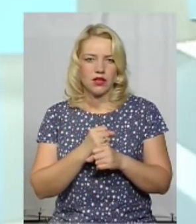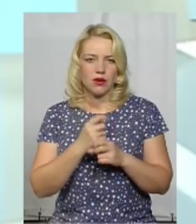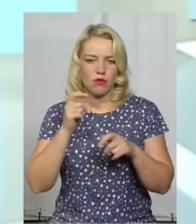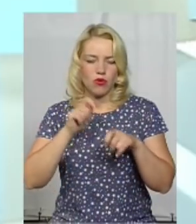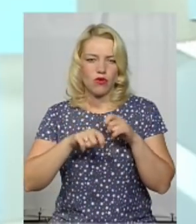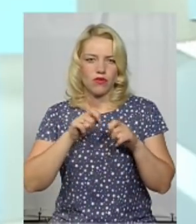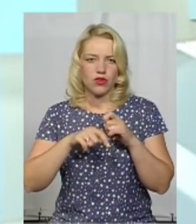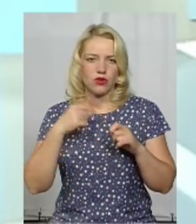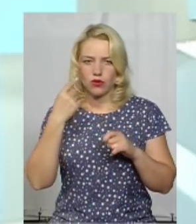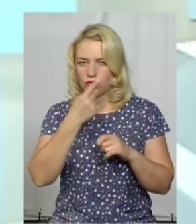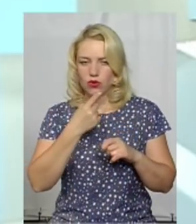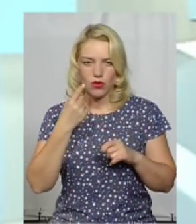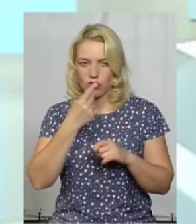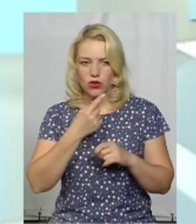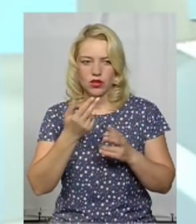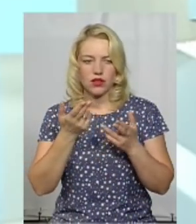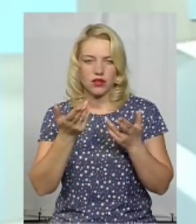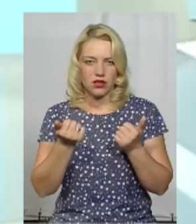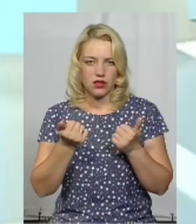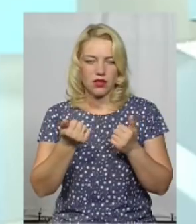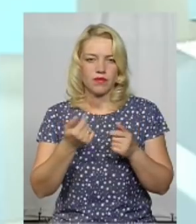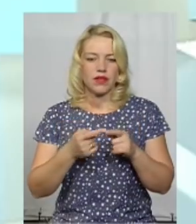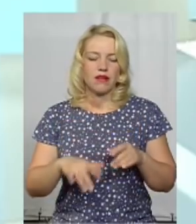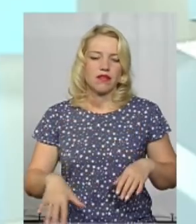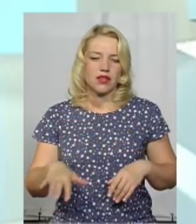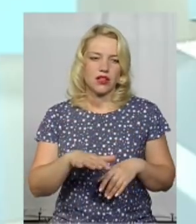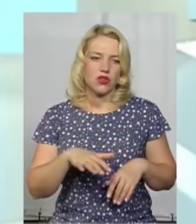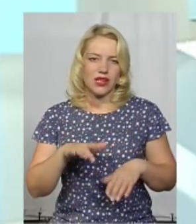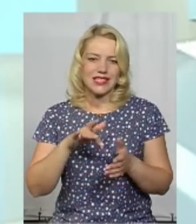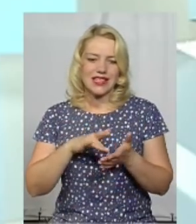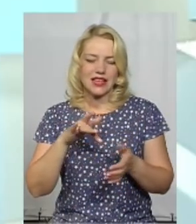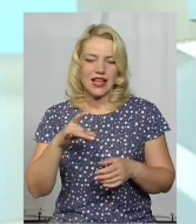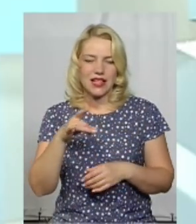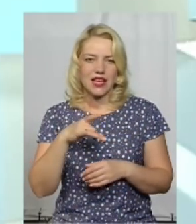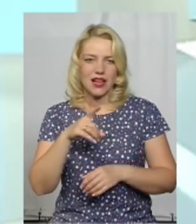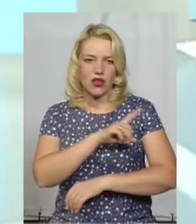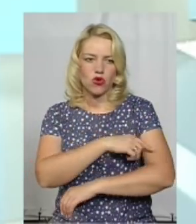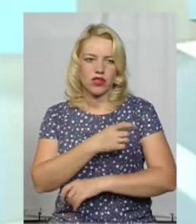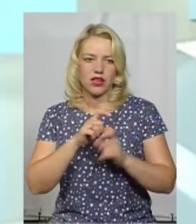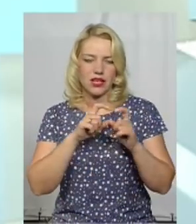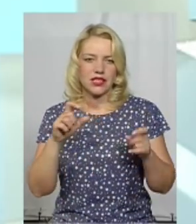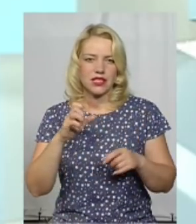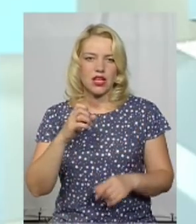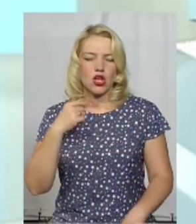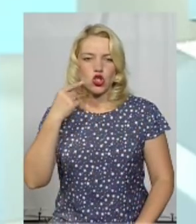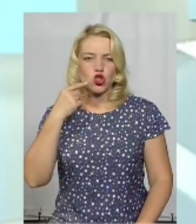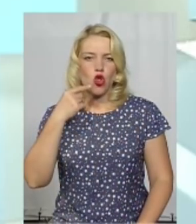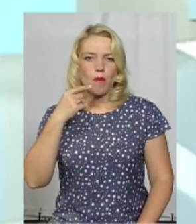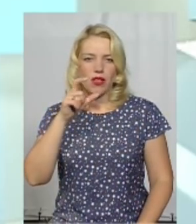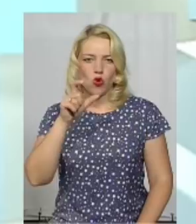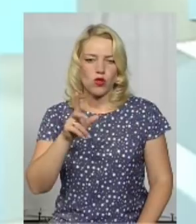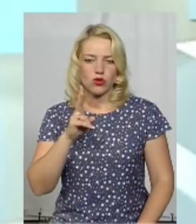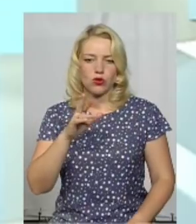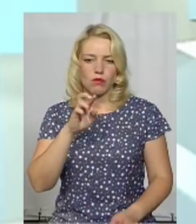Тому що в територіальній, центральній районній лікарні стоматолога, який би був на